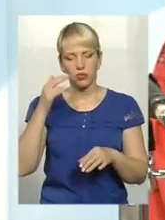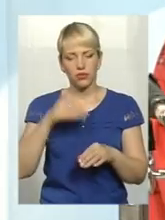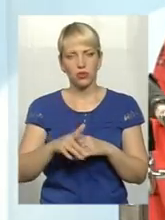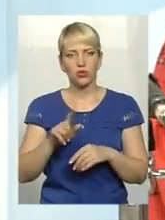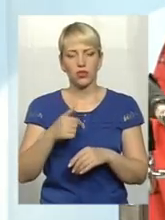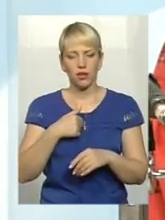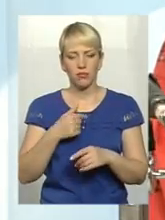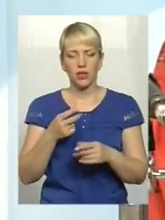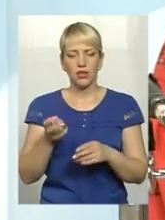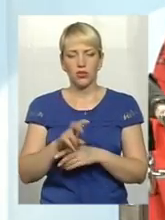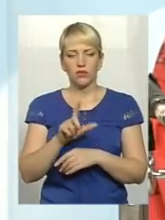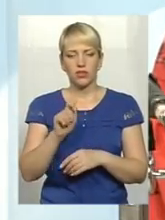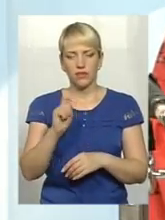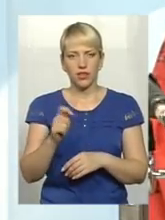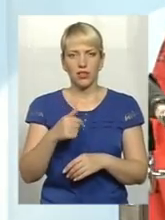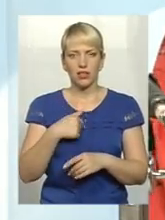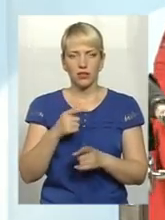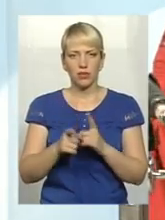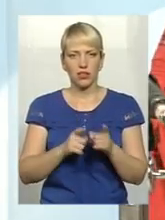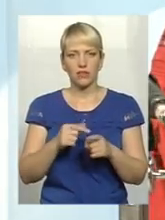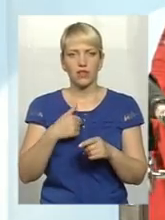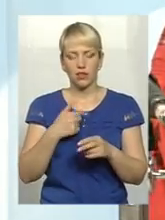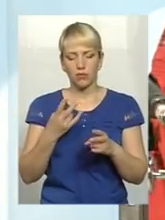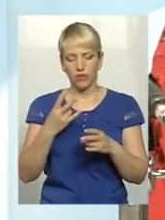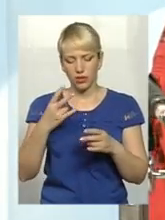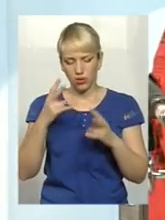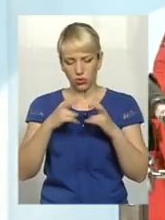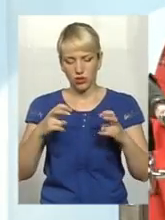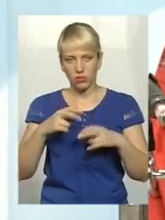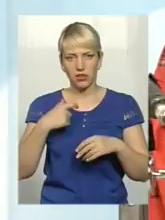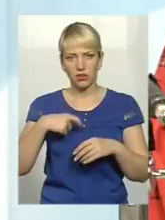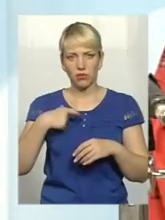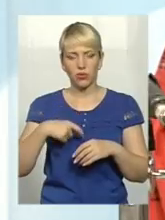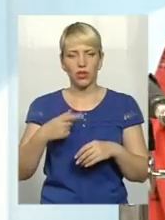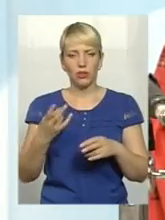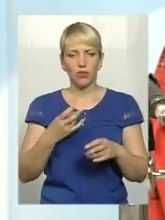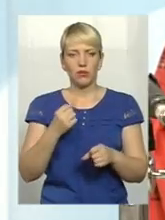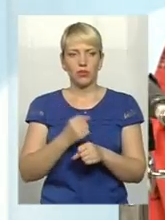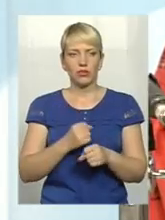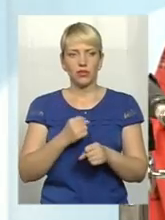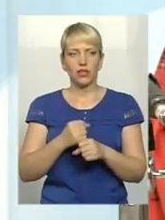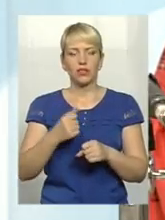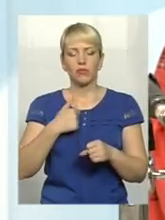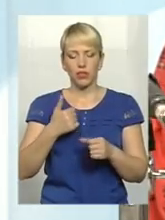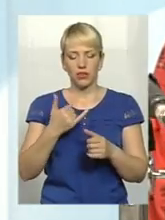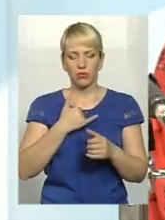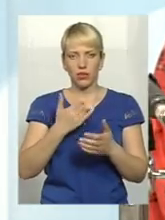усвідомити. Я прийшов з війни, я змінився, я мушу розібратися з собою, випрацювати план, в мене є